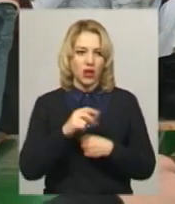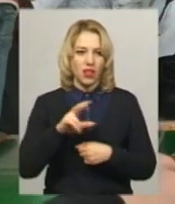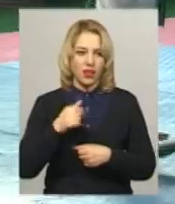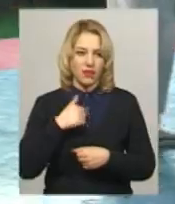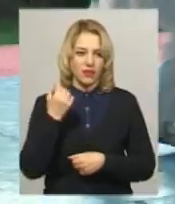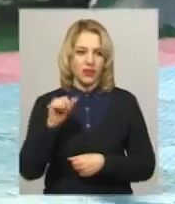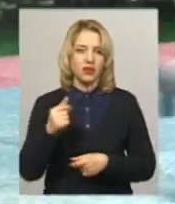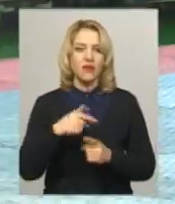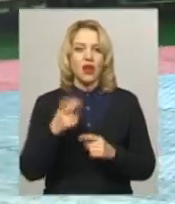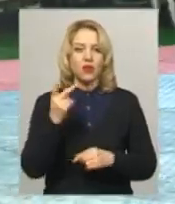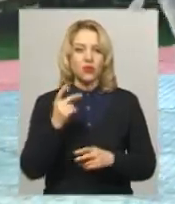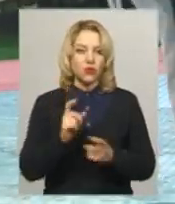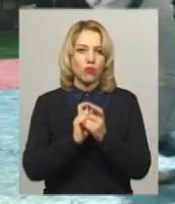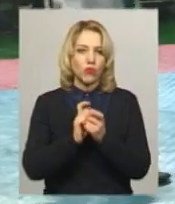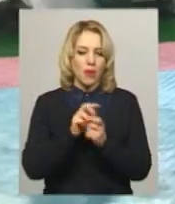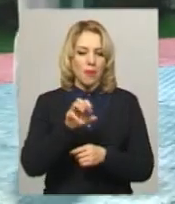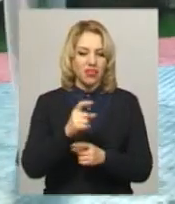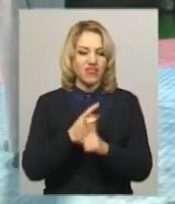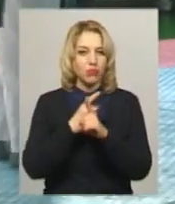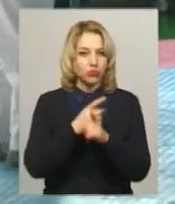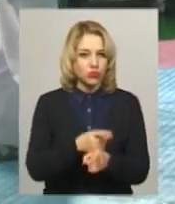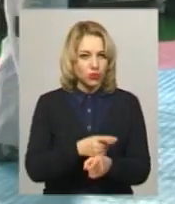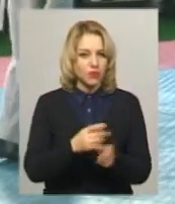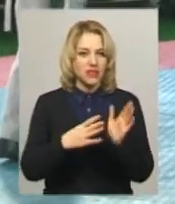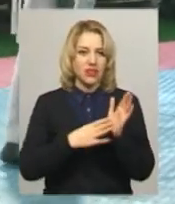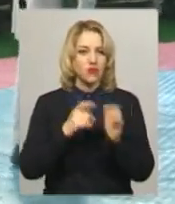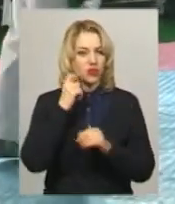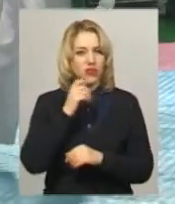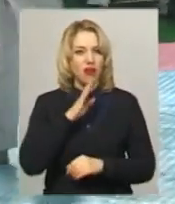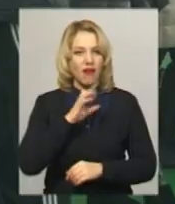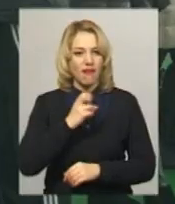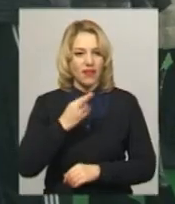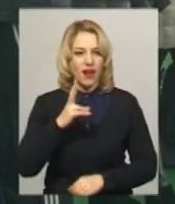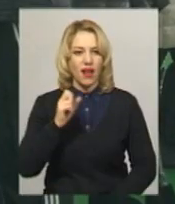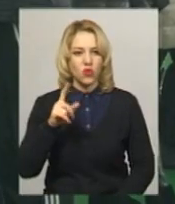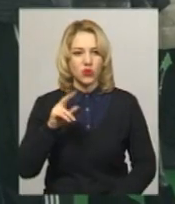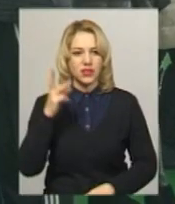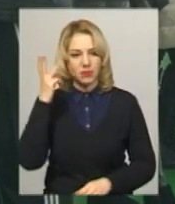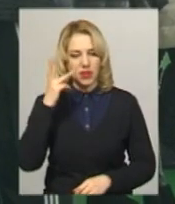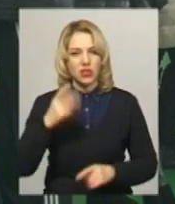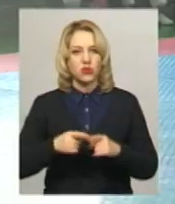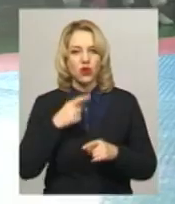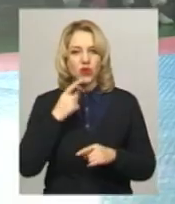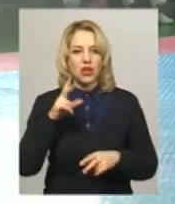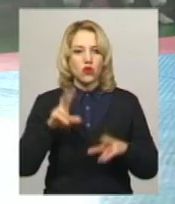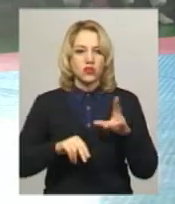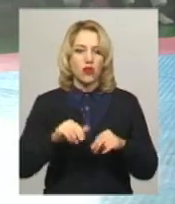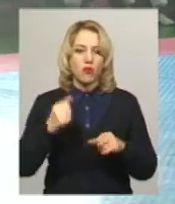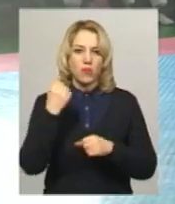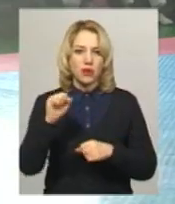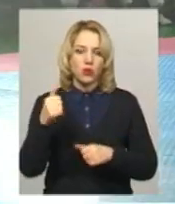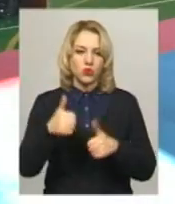виграв. У другому поєдинку Матвій поступився. 9-річна Ання Калугіна-Схмельницького каже, розраховує перемогти в змаганнях та потрапити на